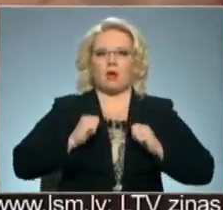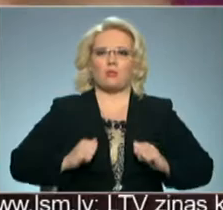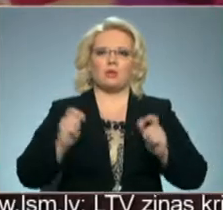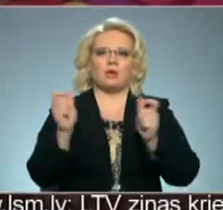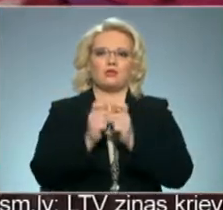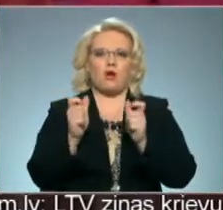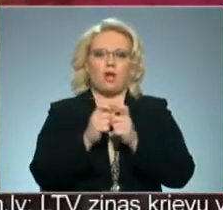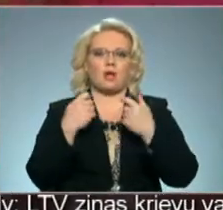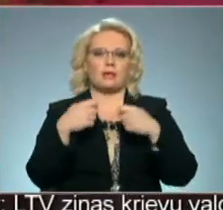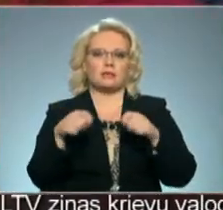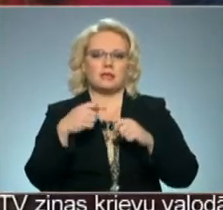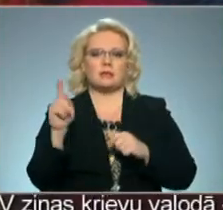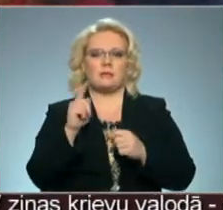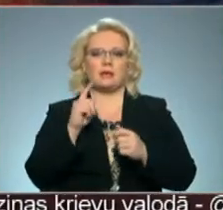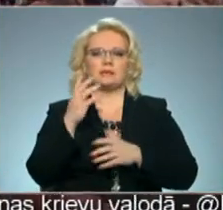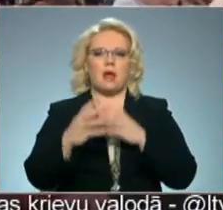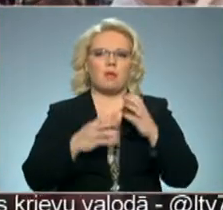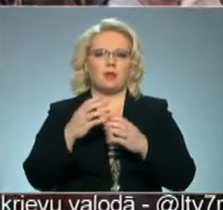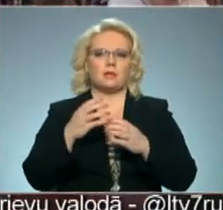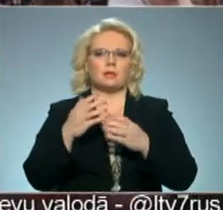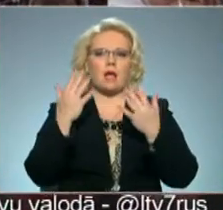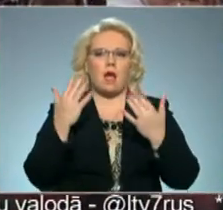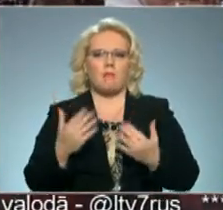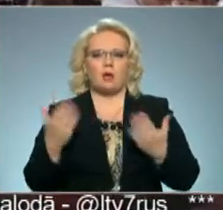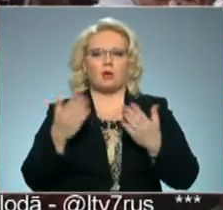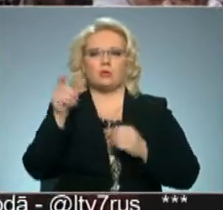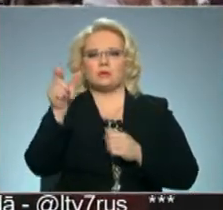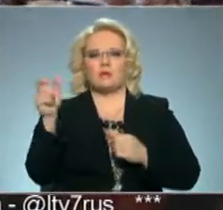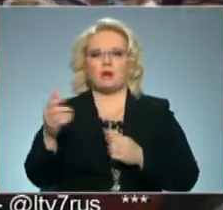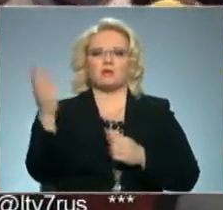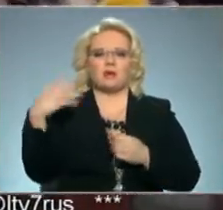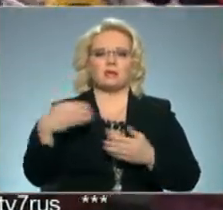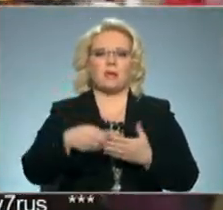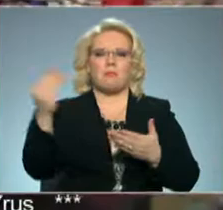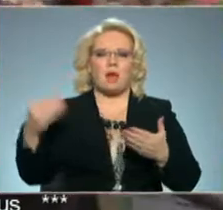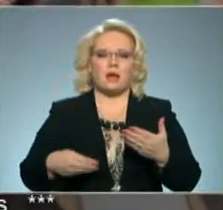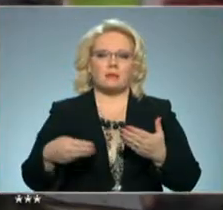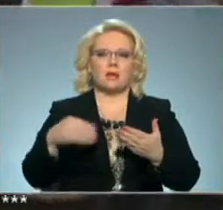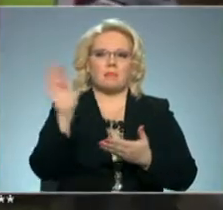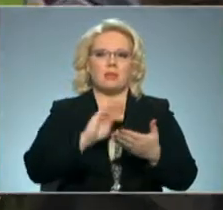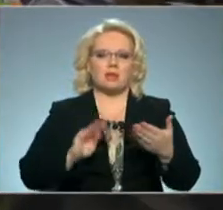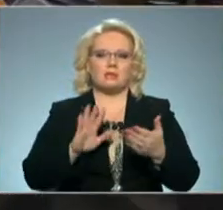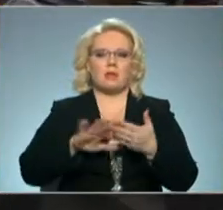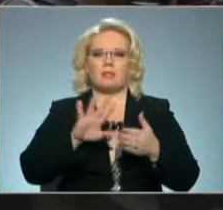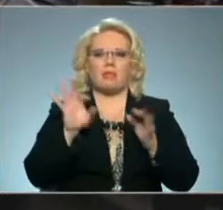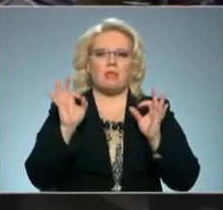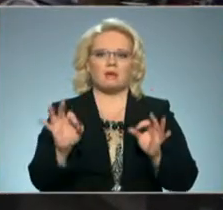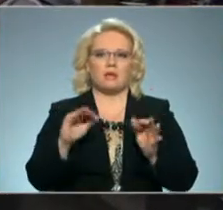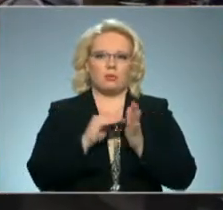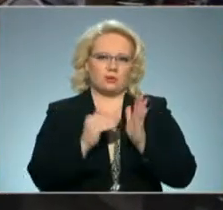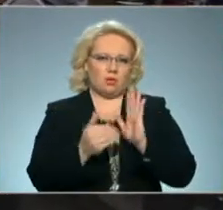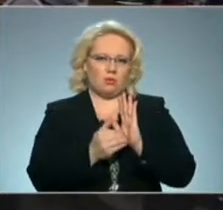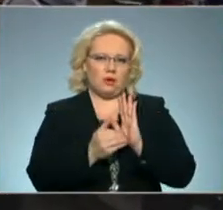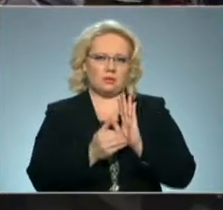šokolādes tirdzniecību ir starptautiska kampaņa, kurā cilvēku saicina parakstīt petīciju pret netaisnīgo situāciju. Lai